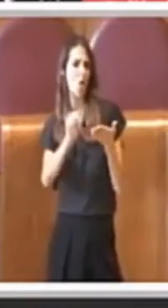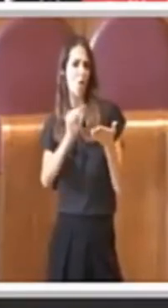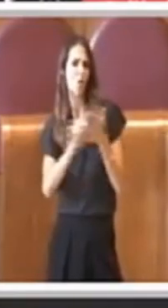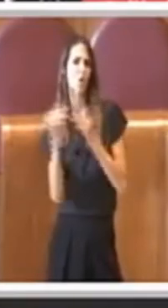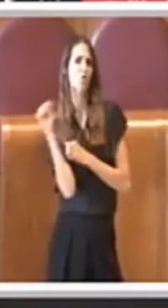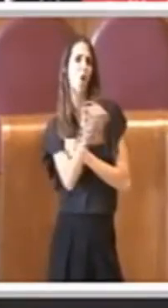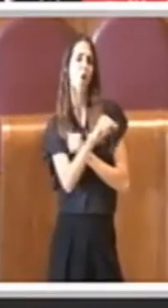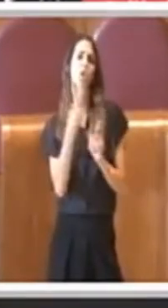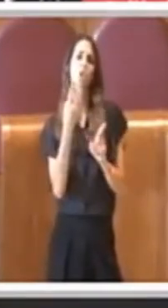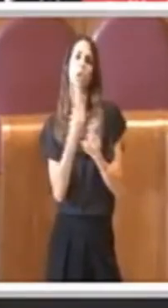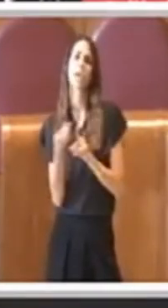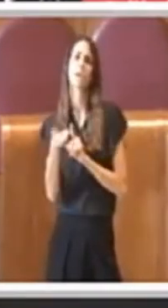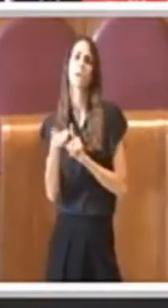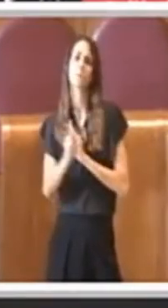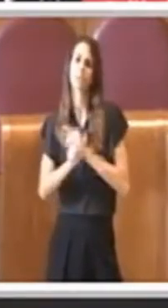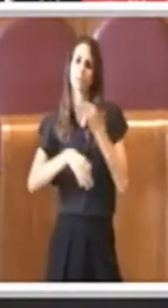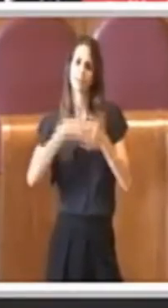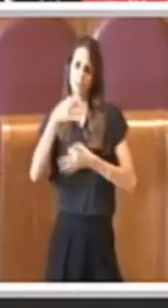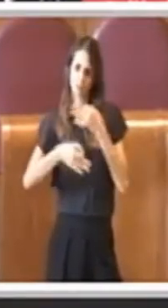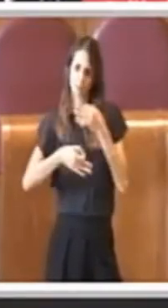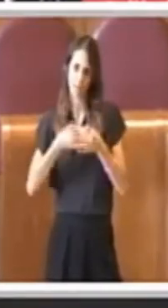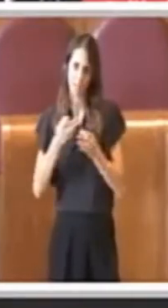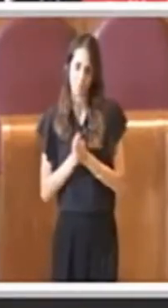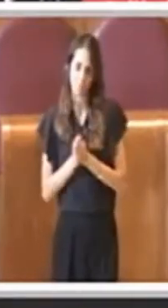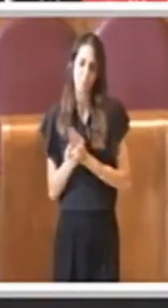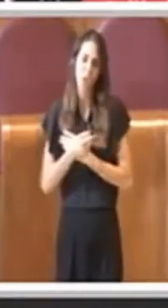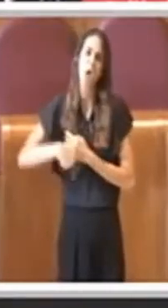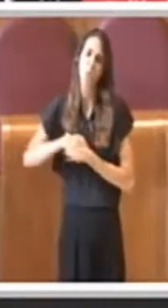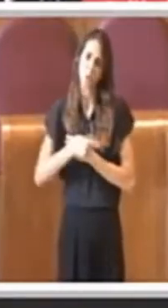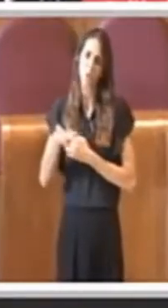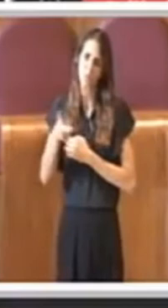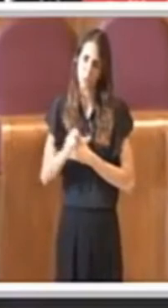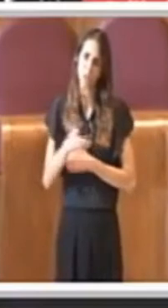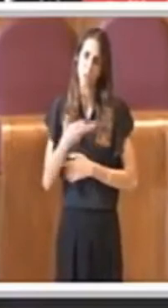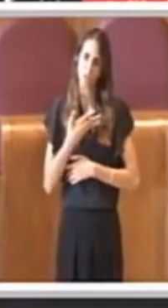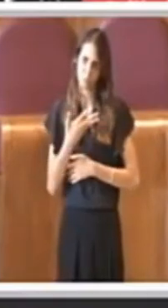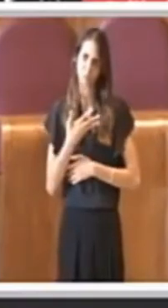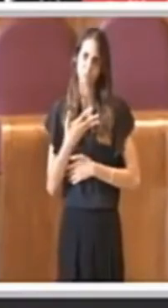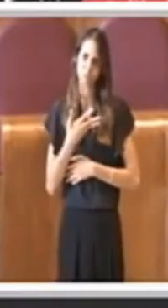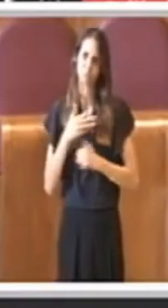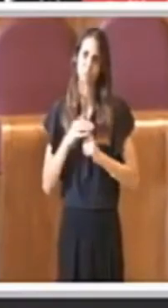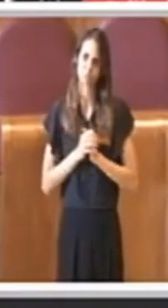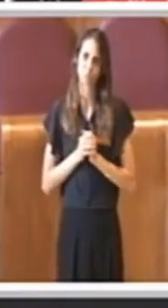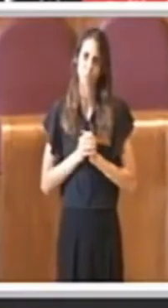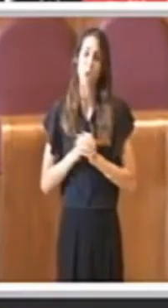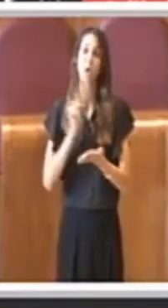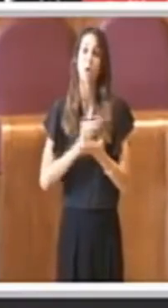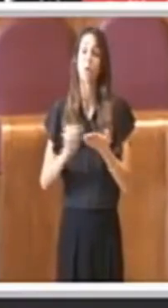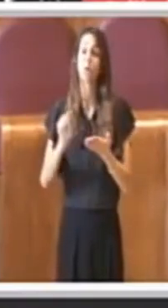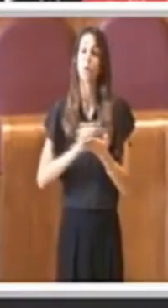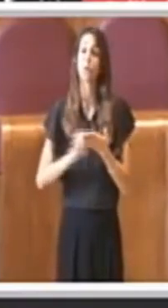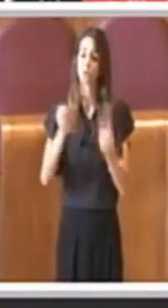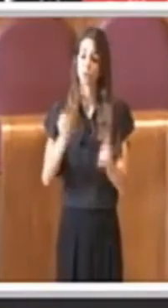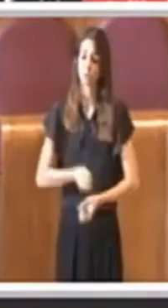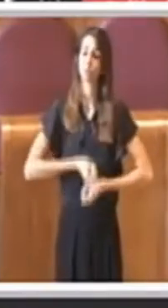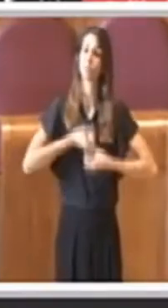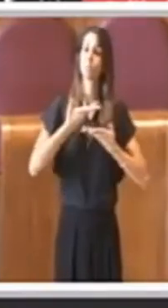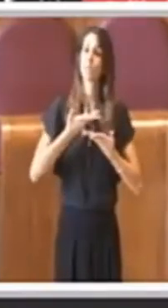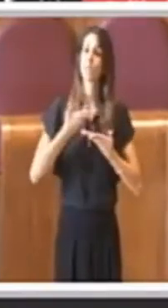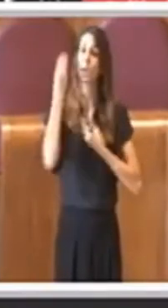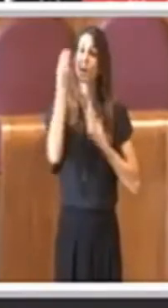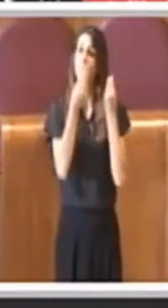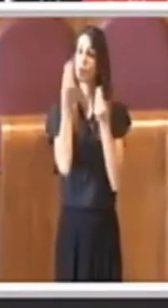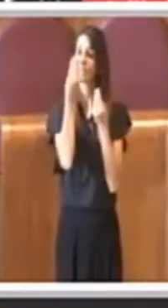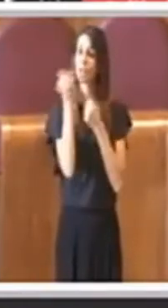motivazione. Quindi la nostra motivazione è la seguente. Evidentemente gli uffici, nella loro espressione di parere contrario,